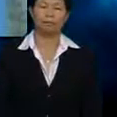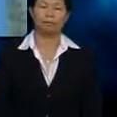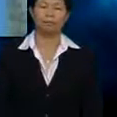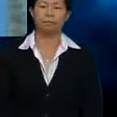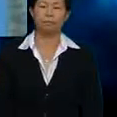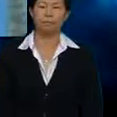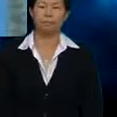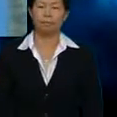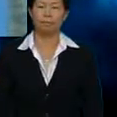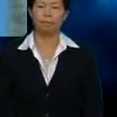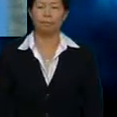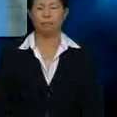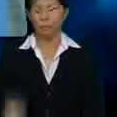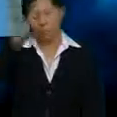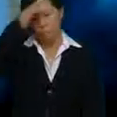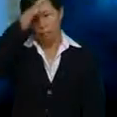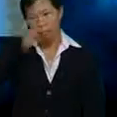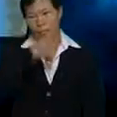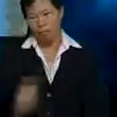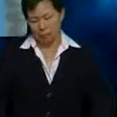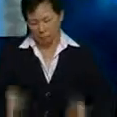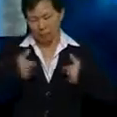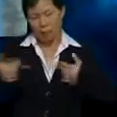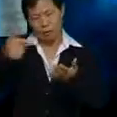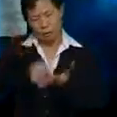Alhamdulillah Alhamdulillah Abah dengan mak Masih ada lagi